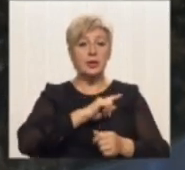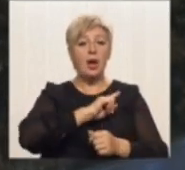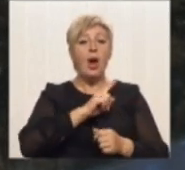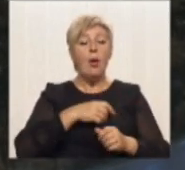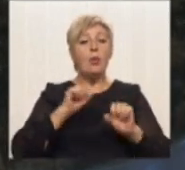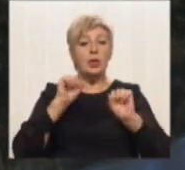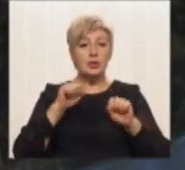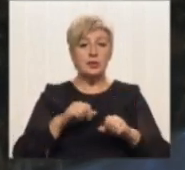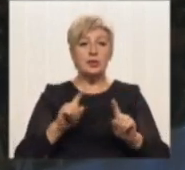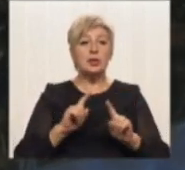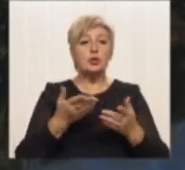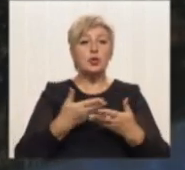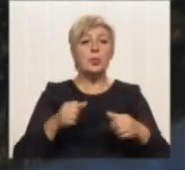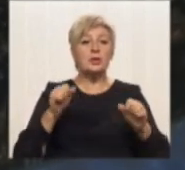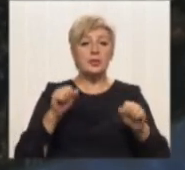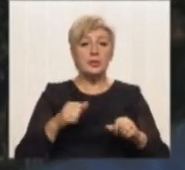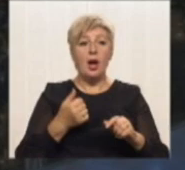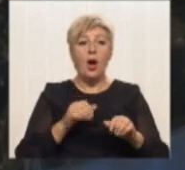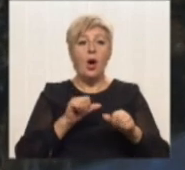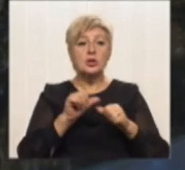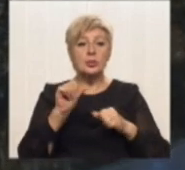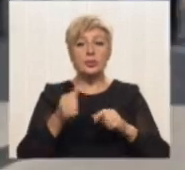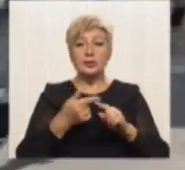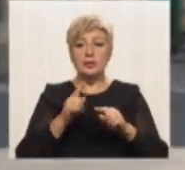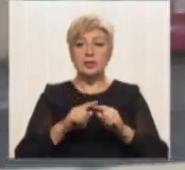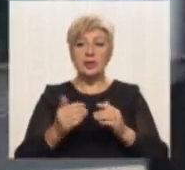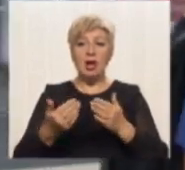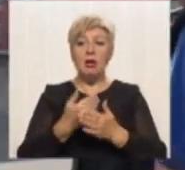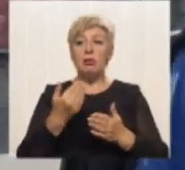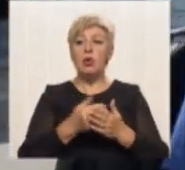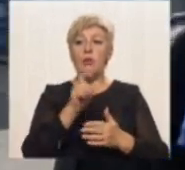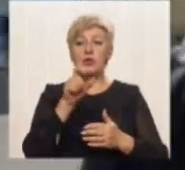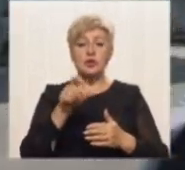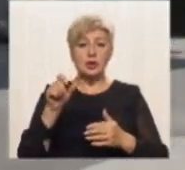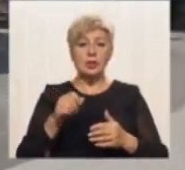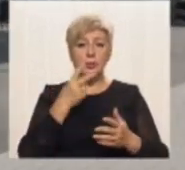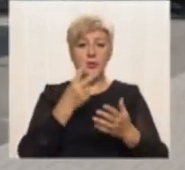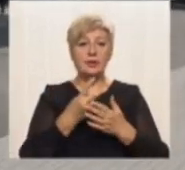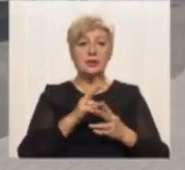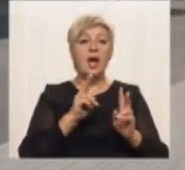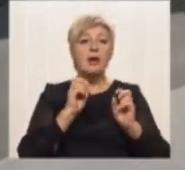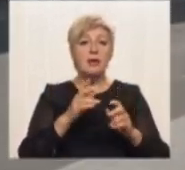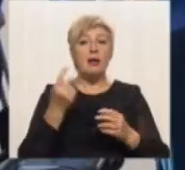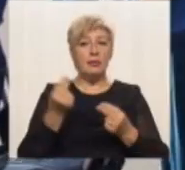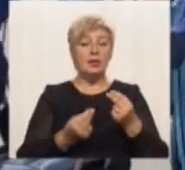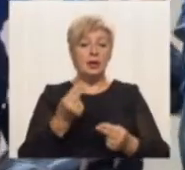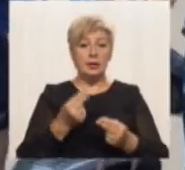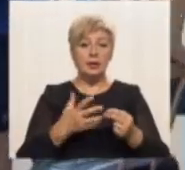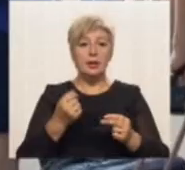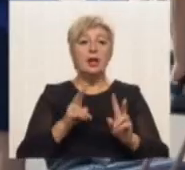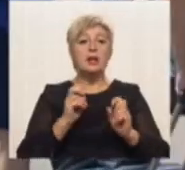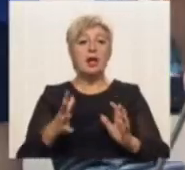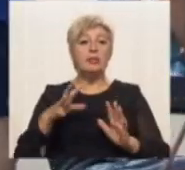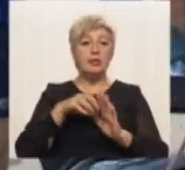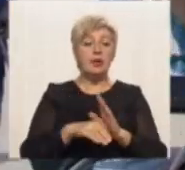ми спроможні. Особливо це стосується новачків команди. Подивитись, як вони готові грати на високому рівні, а також вливаються в колектив і ігрові